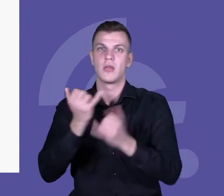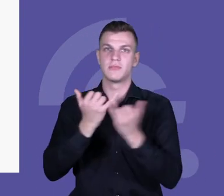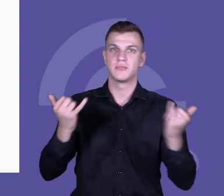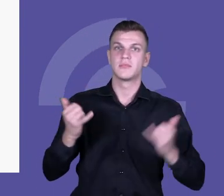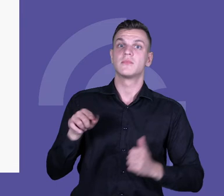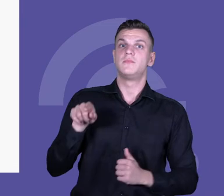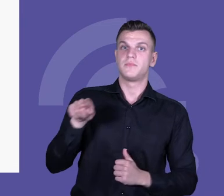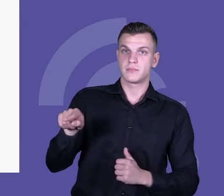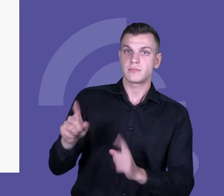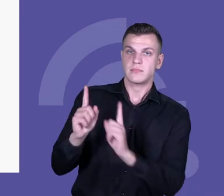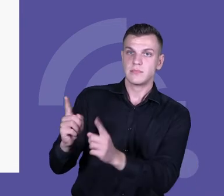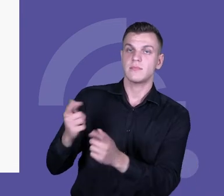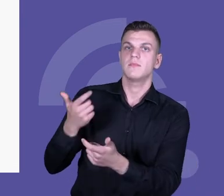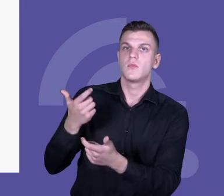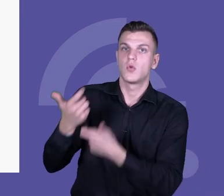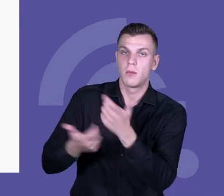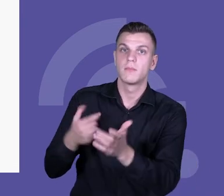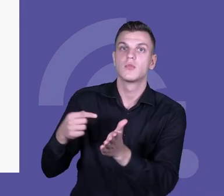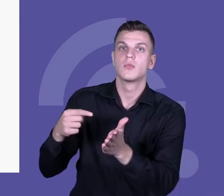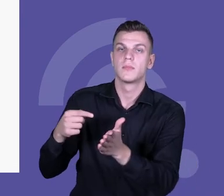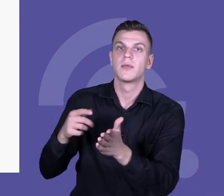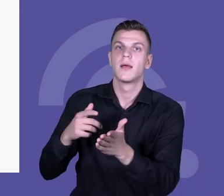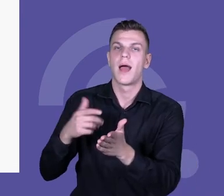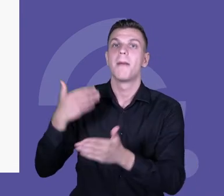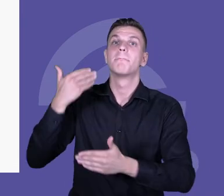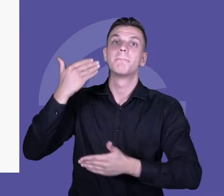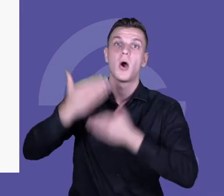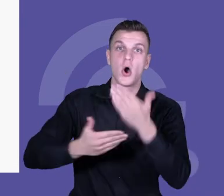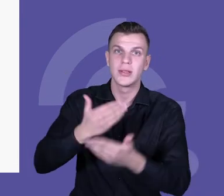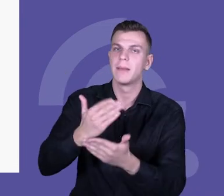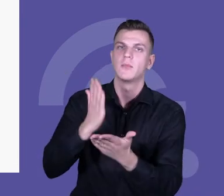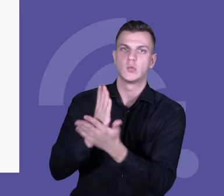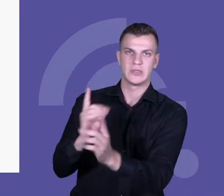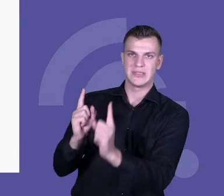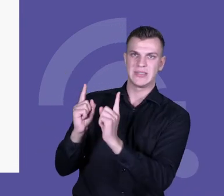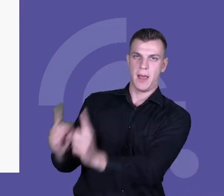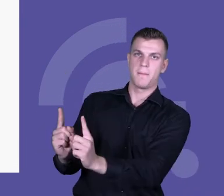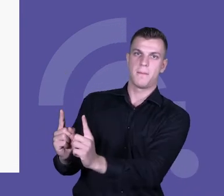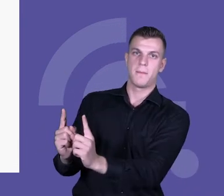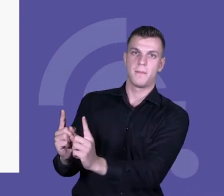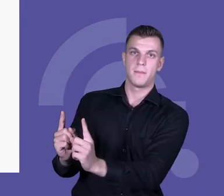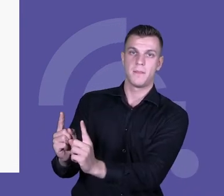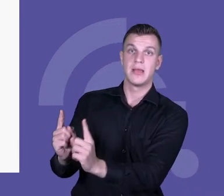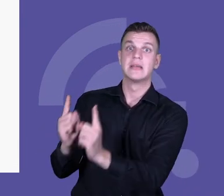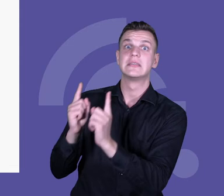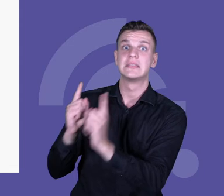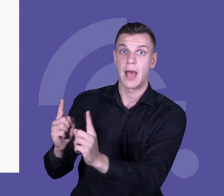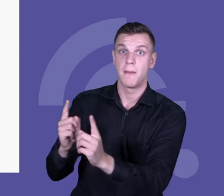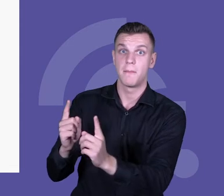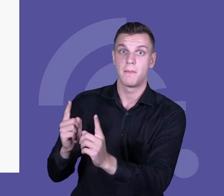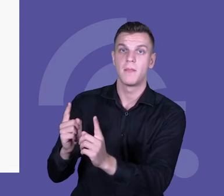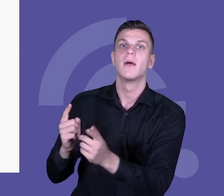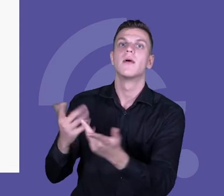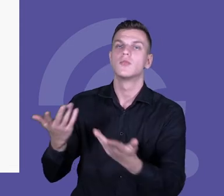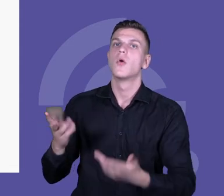najlepiej. Jeżeli zastosujemy tylko metody aktywizujące, to jest spora szansa, że z zadaniem poradzą sobie ci,